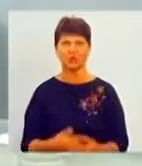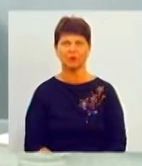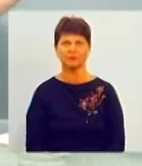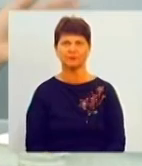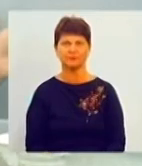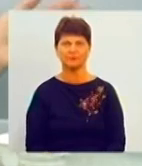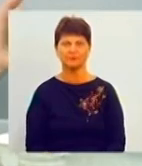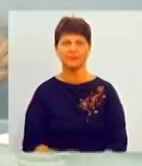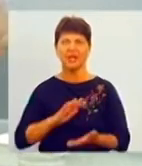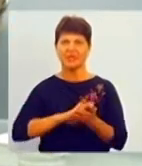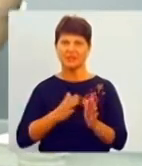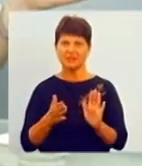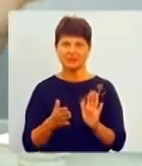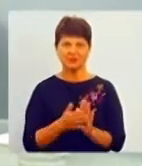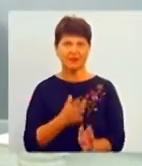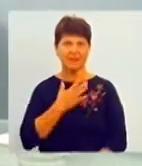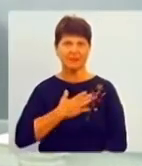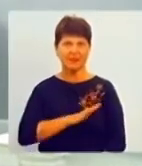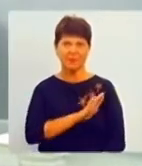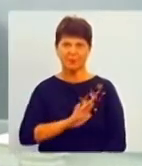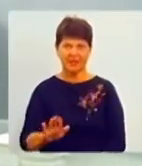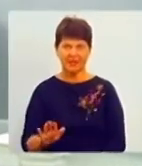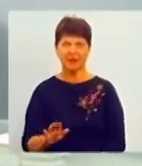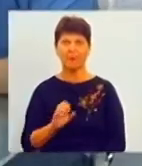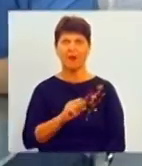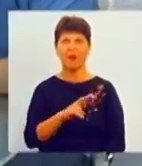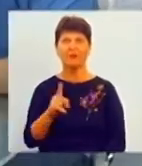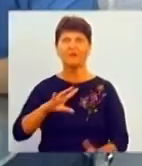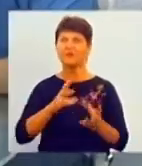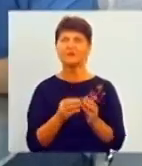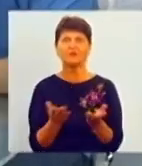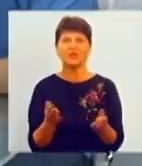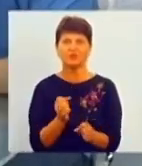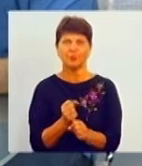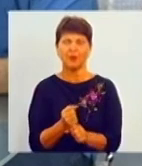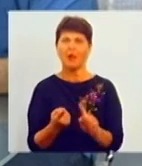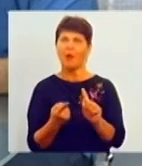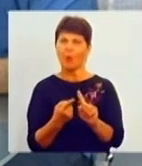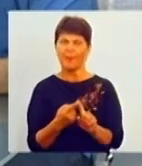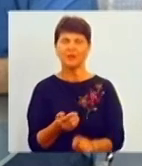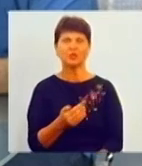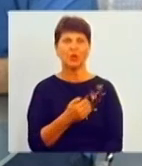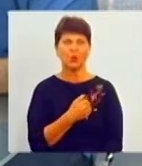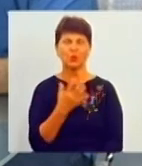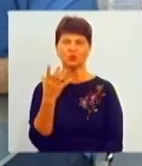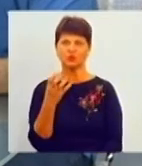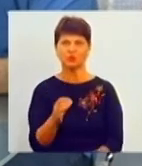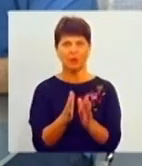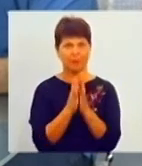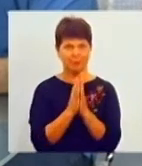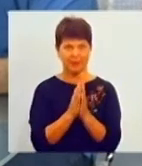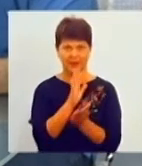Ситуація, яка склалася з приємних, але висновок, який ви зробили? По-перше, я хочу ще раз перепросити